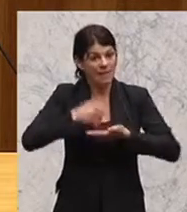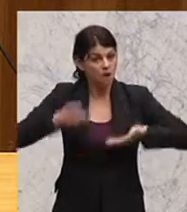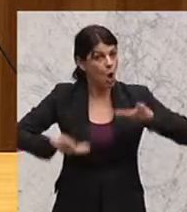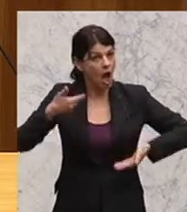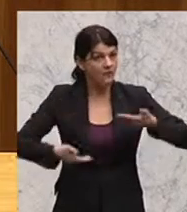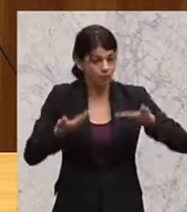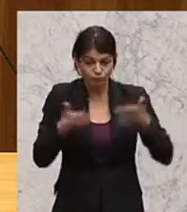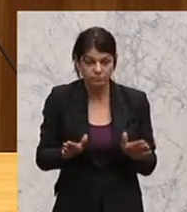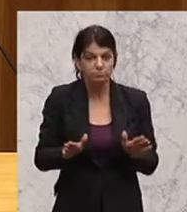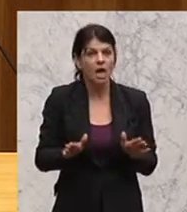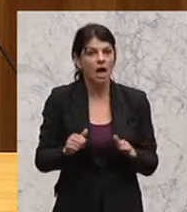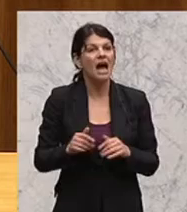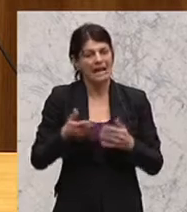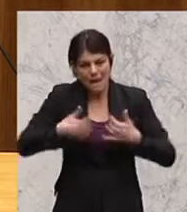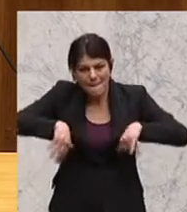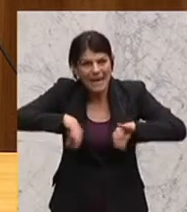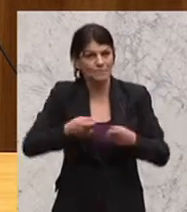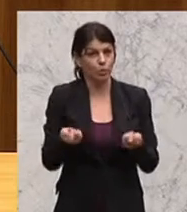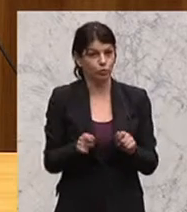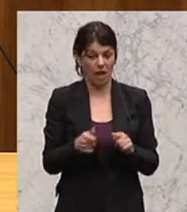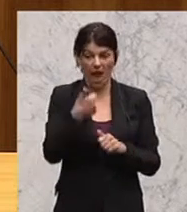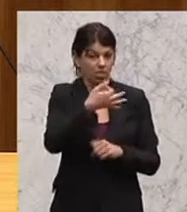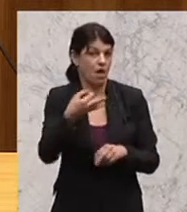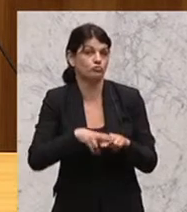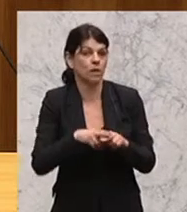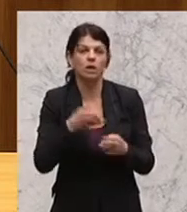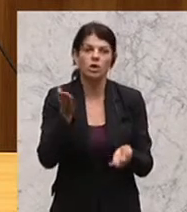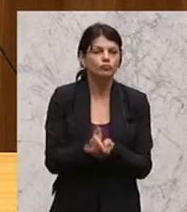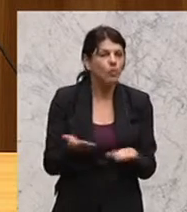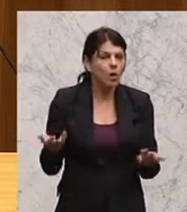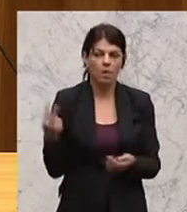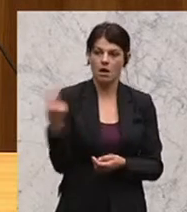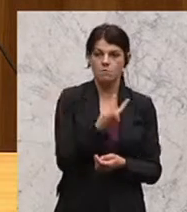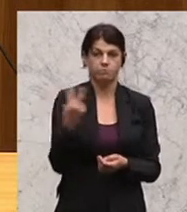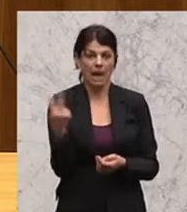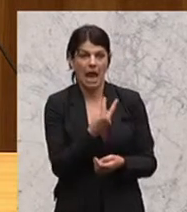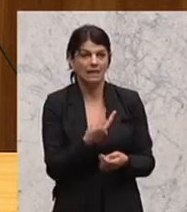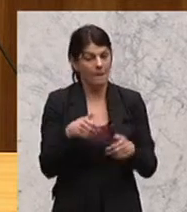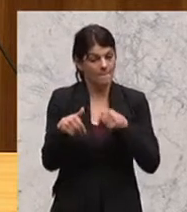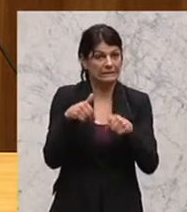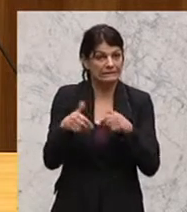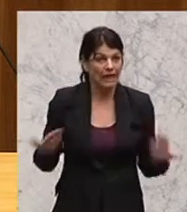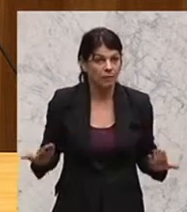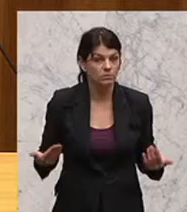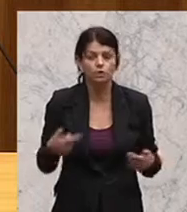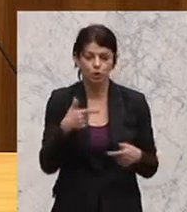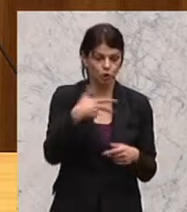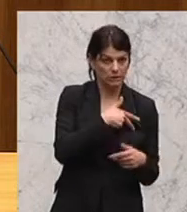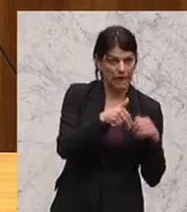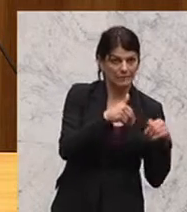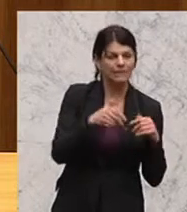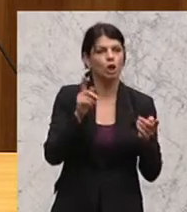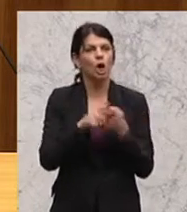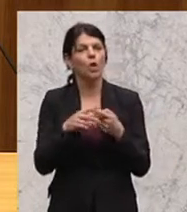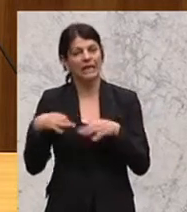nach der gemeinsamen Beschlussfassung auch, bereits von den beiden involvierten Ministerien, nämlich dem Sozialminister